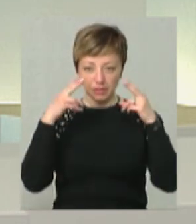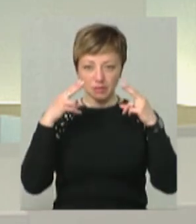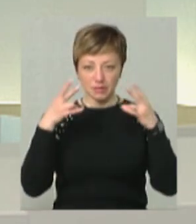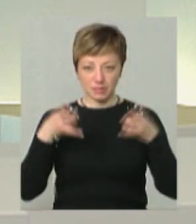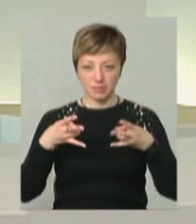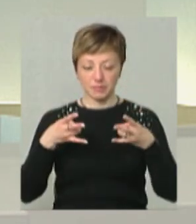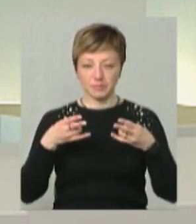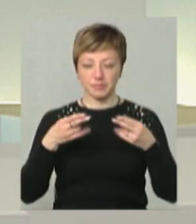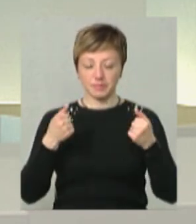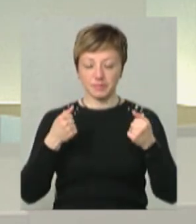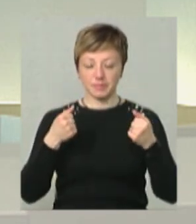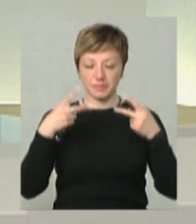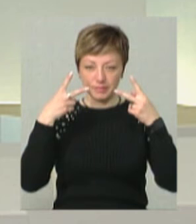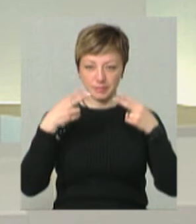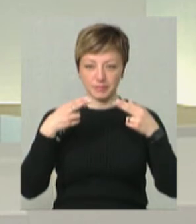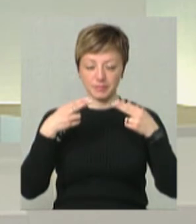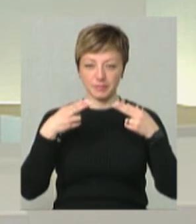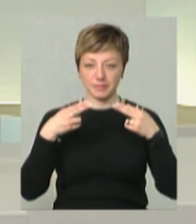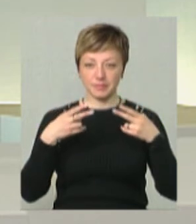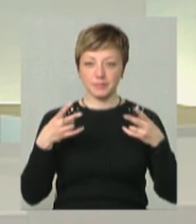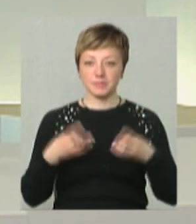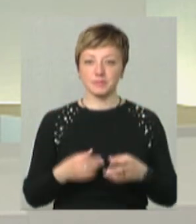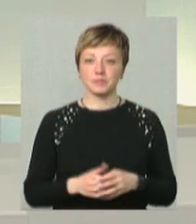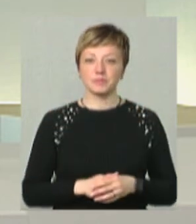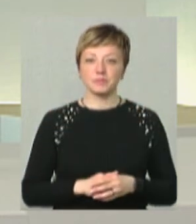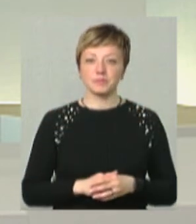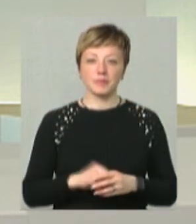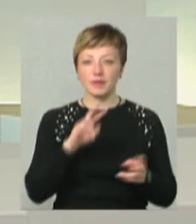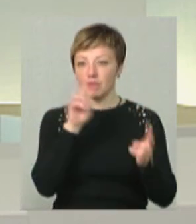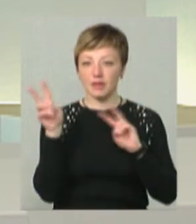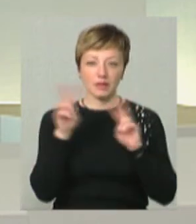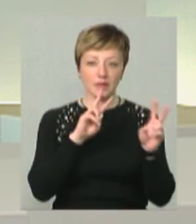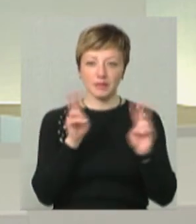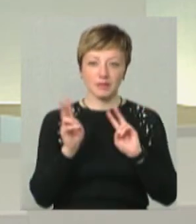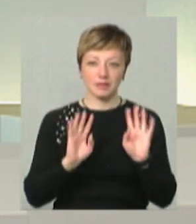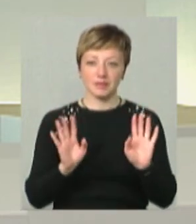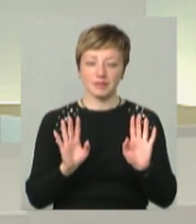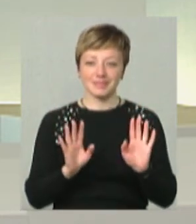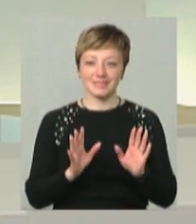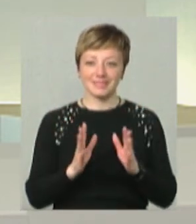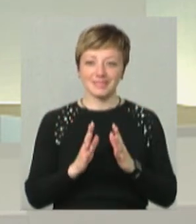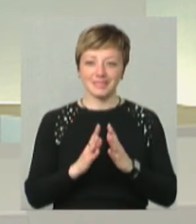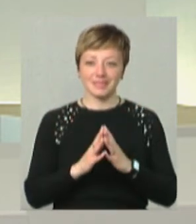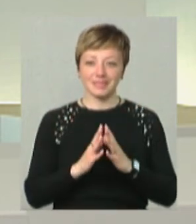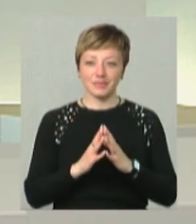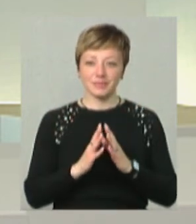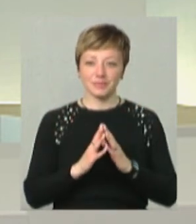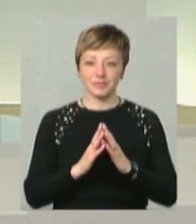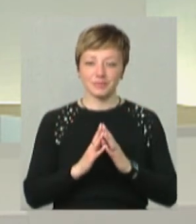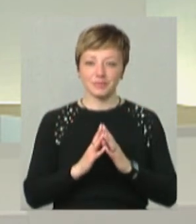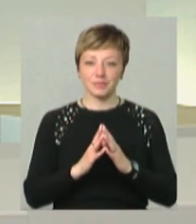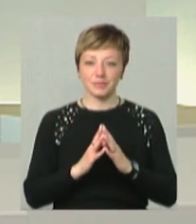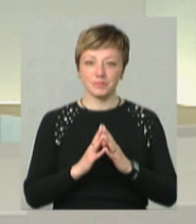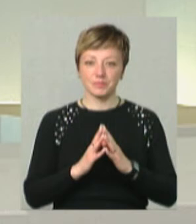'язково, так? Ну так, тому що ми засереджуємося більше на відчутті, щоб не дивитися десь. Зайві об'єкти не заважали.